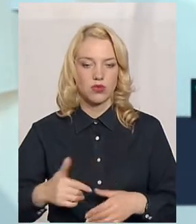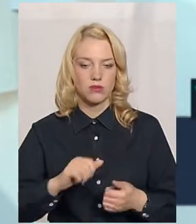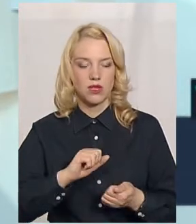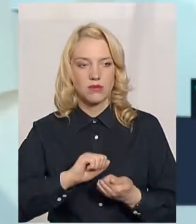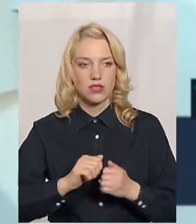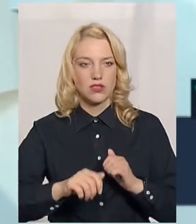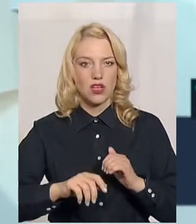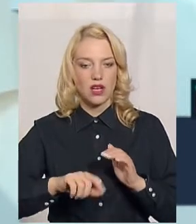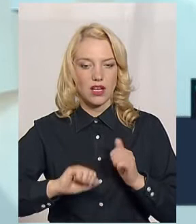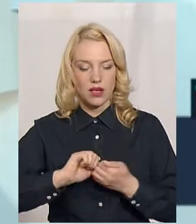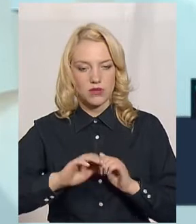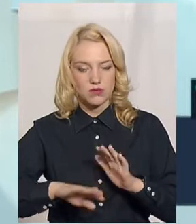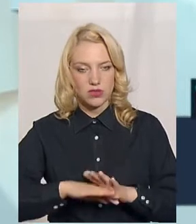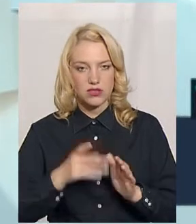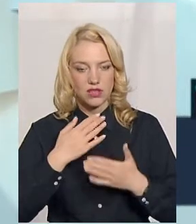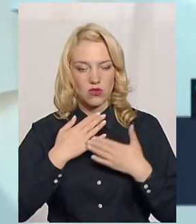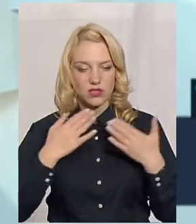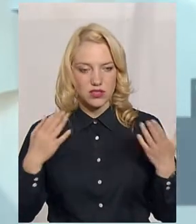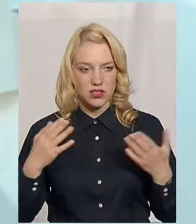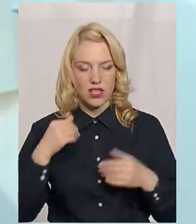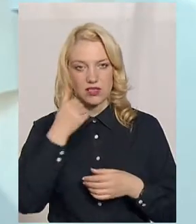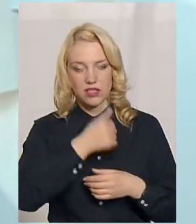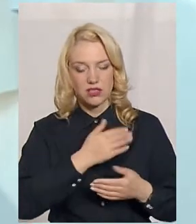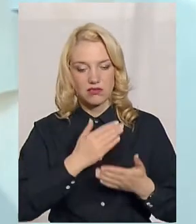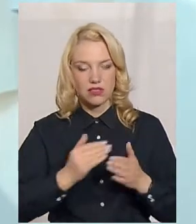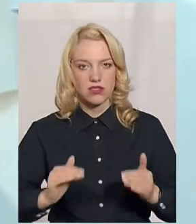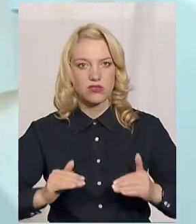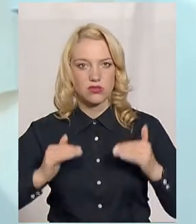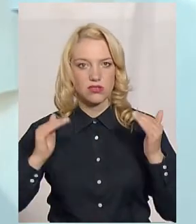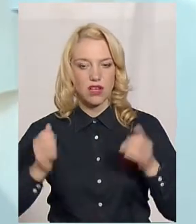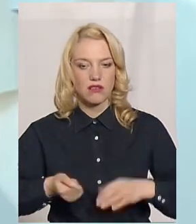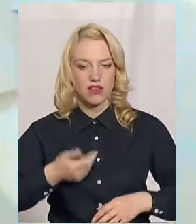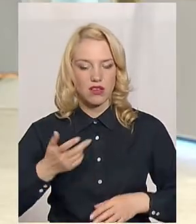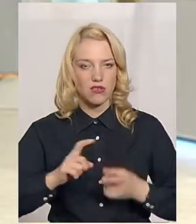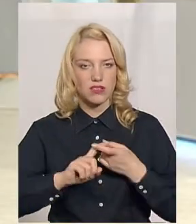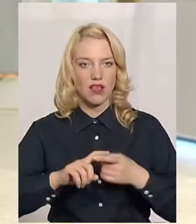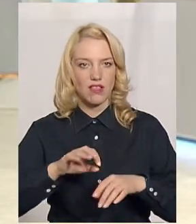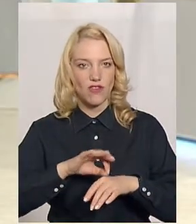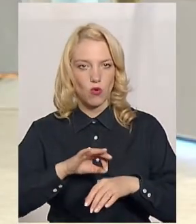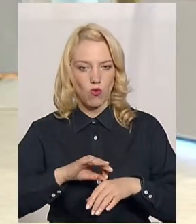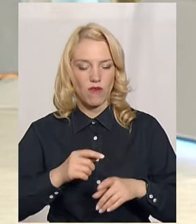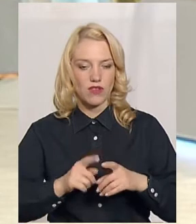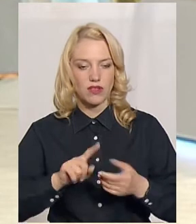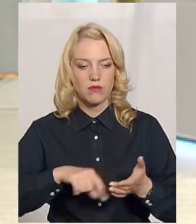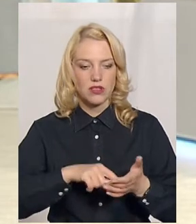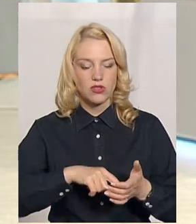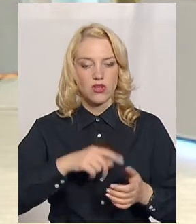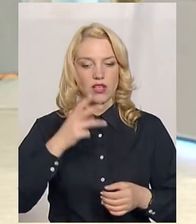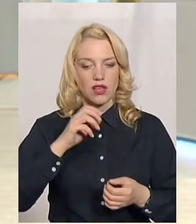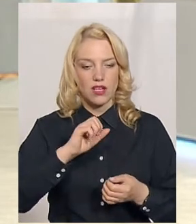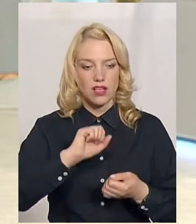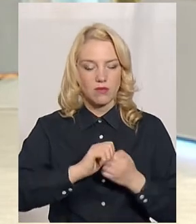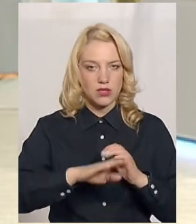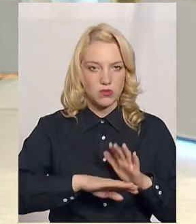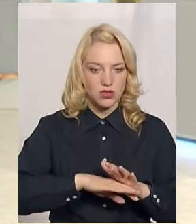'янець-Подільський. За останній рік є зростання кількості інфікованих і в місті Кам'янець-Подільському, і Кам'янець-Подільському районі.